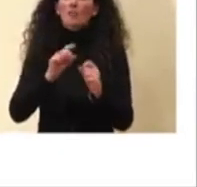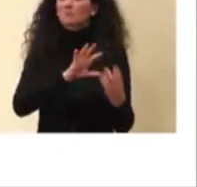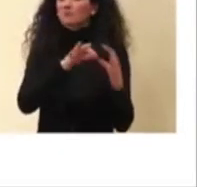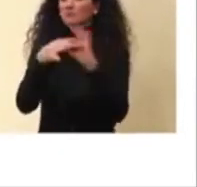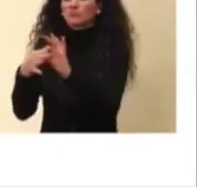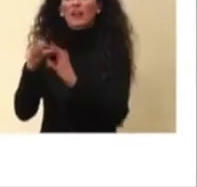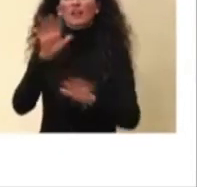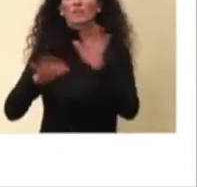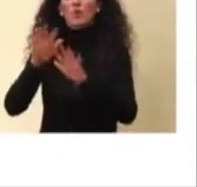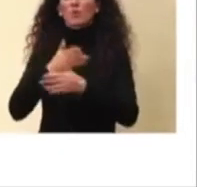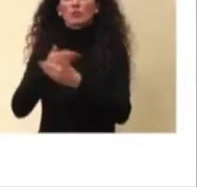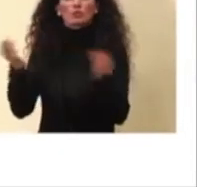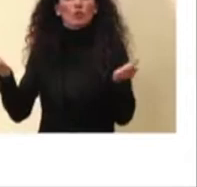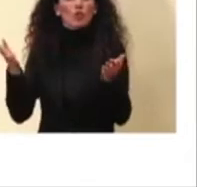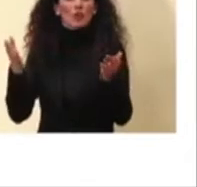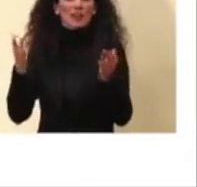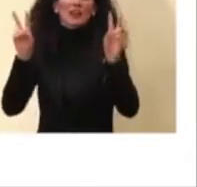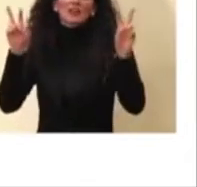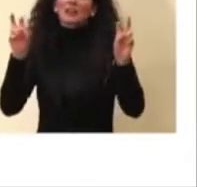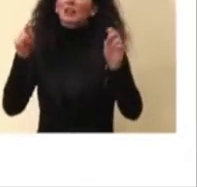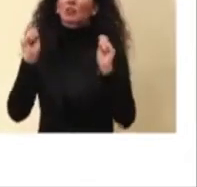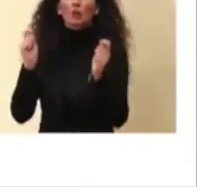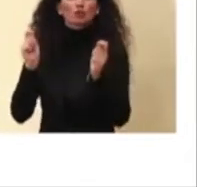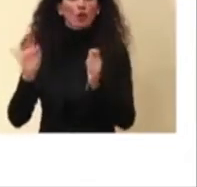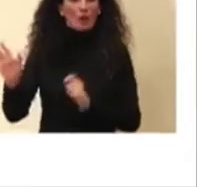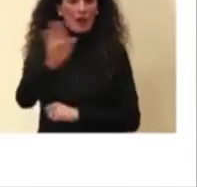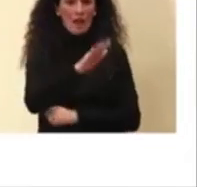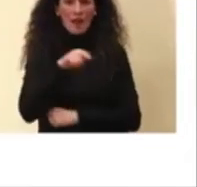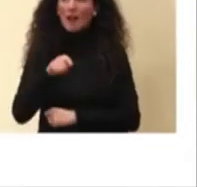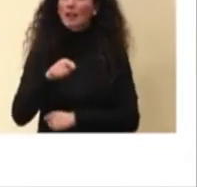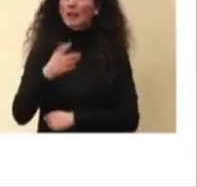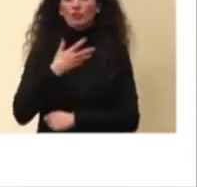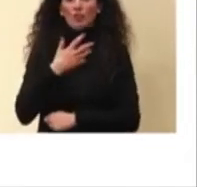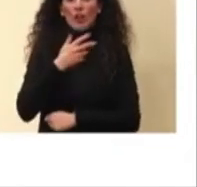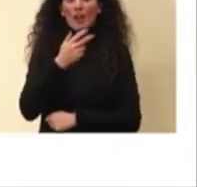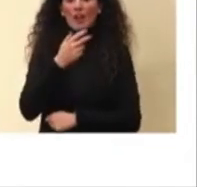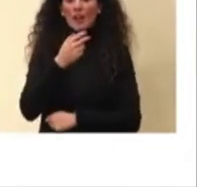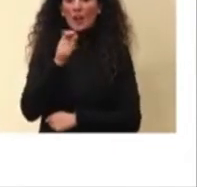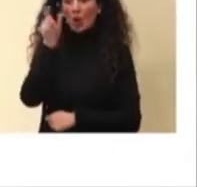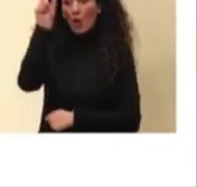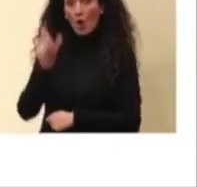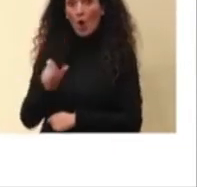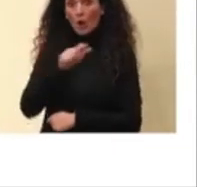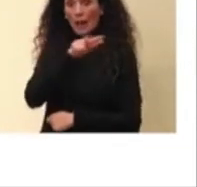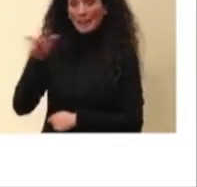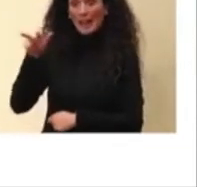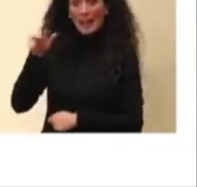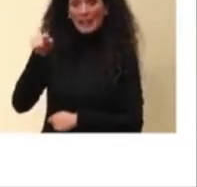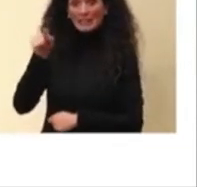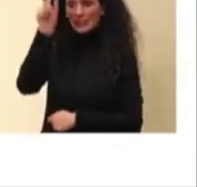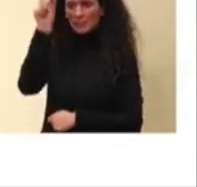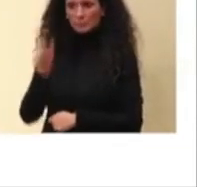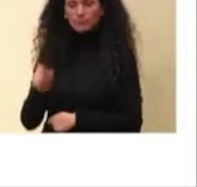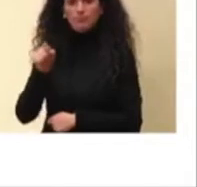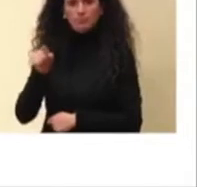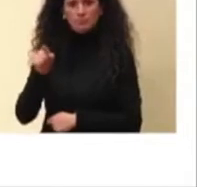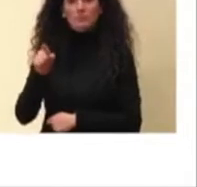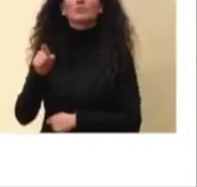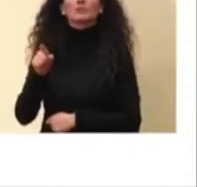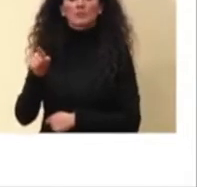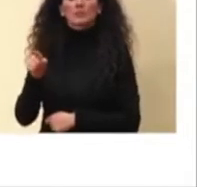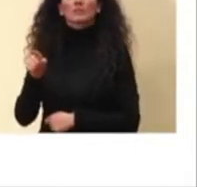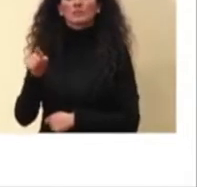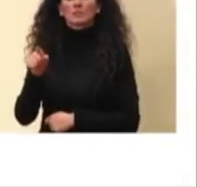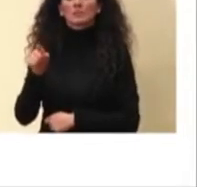Partendo in qualche modo dalla terz'ultima colonna abbiamo gli scenari, i scenari che vedete